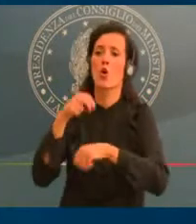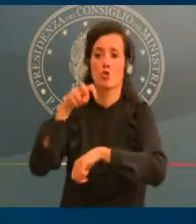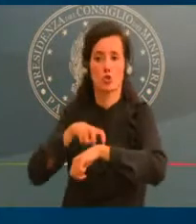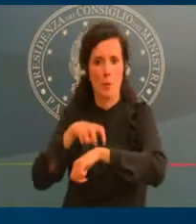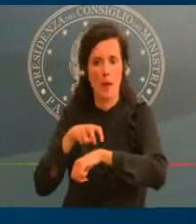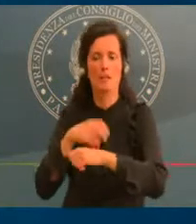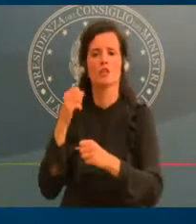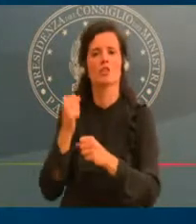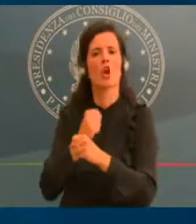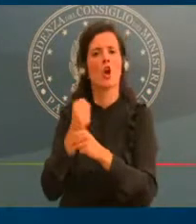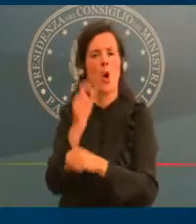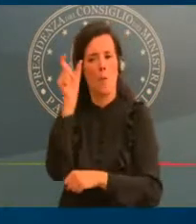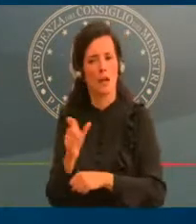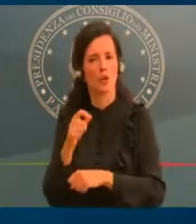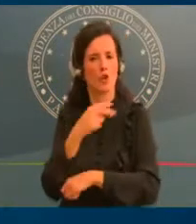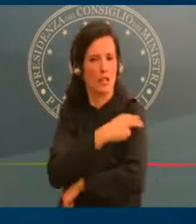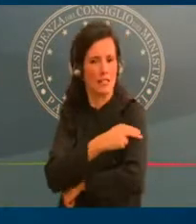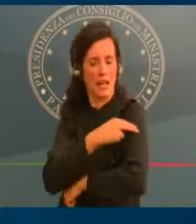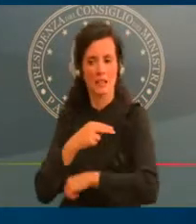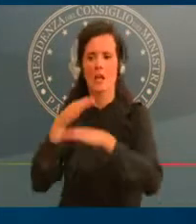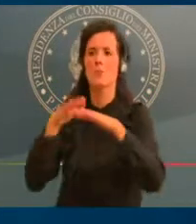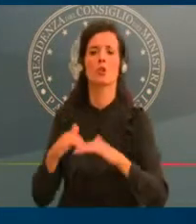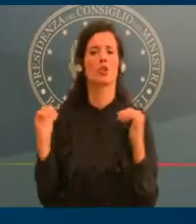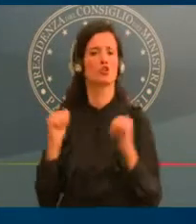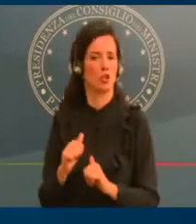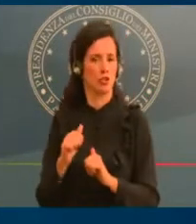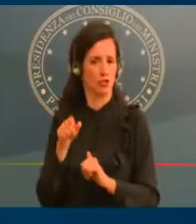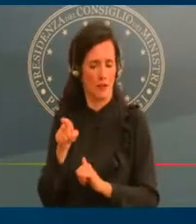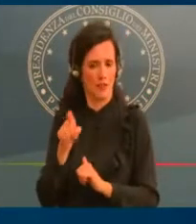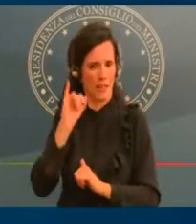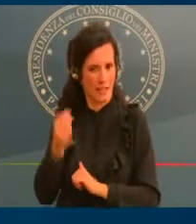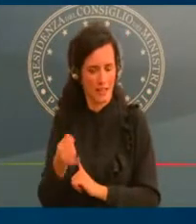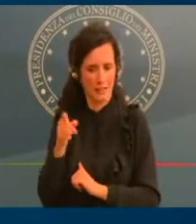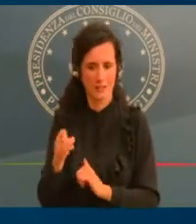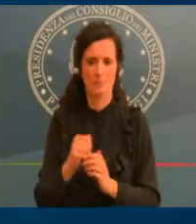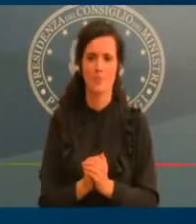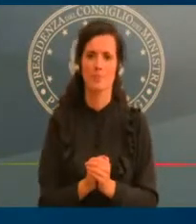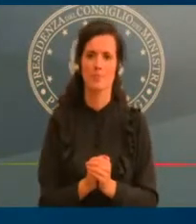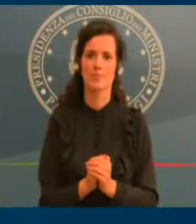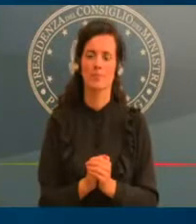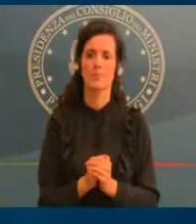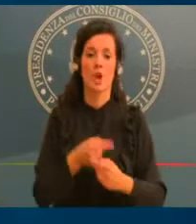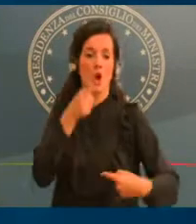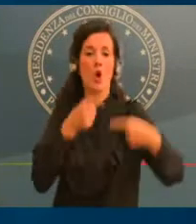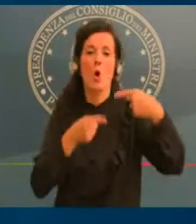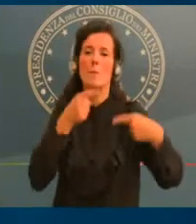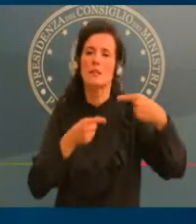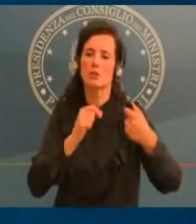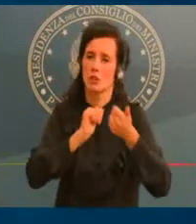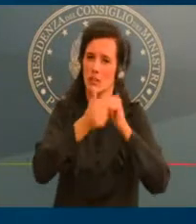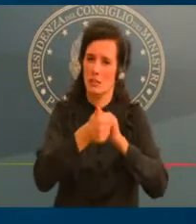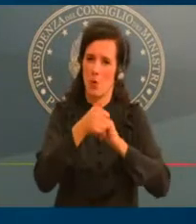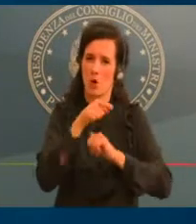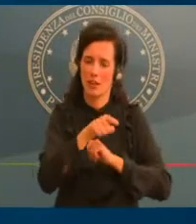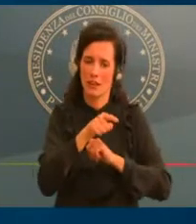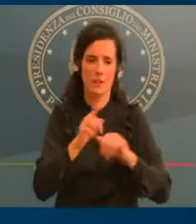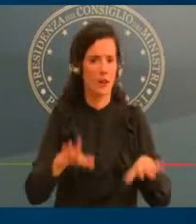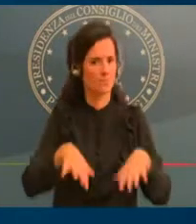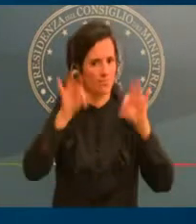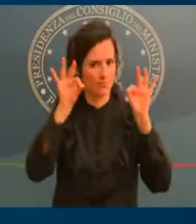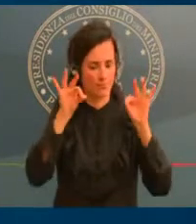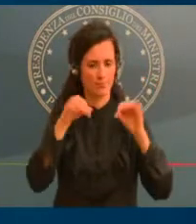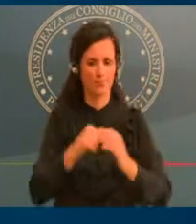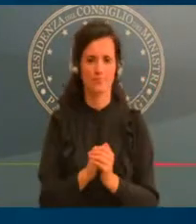le competizioni sportive, salvo quelle riconosciute di interesse nazionale dal CONI e dal CIP. È sospesa ogni